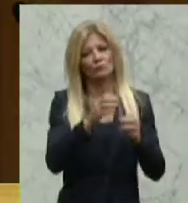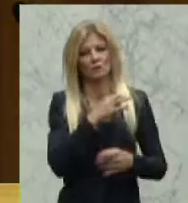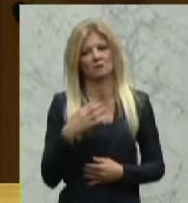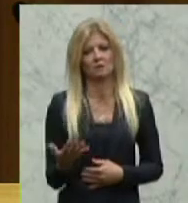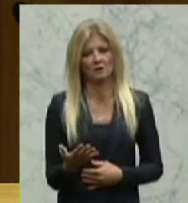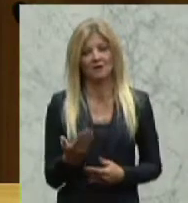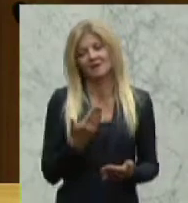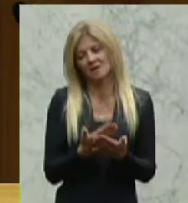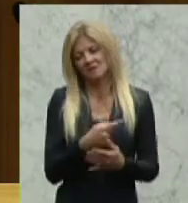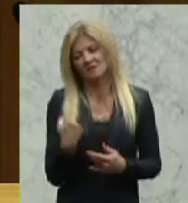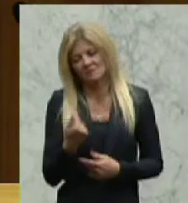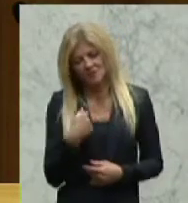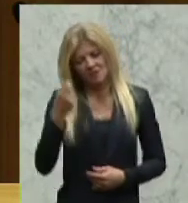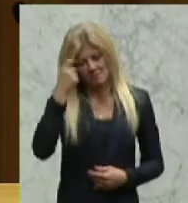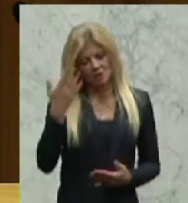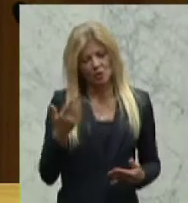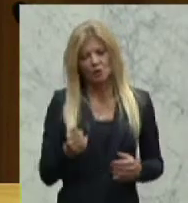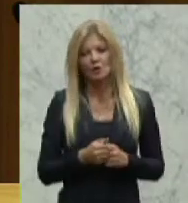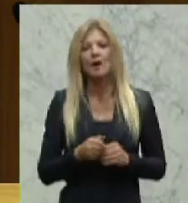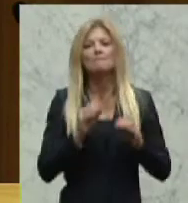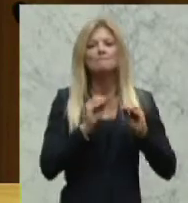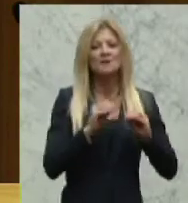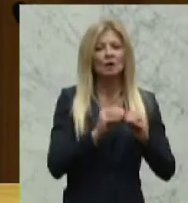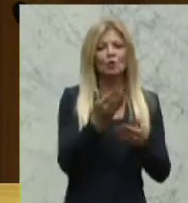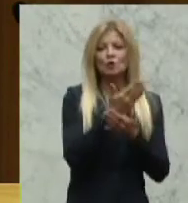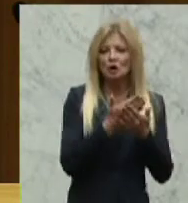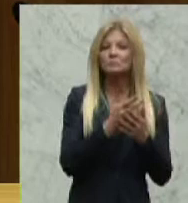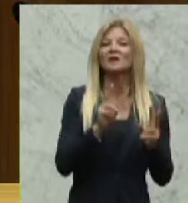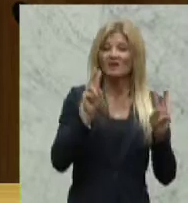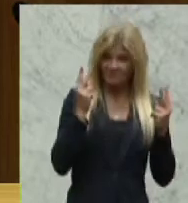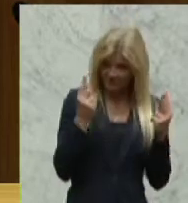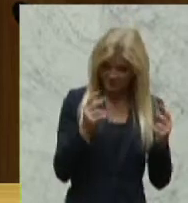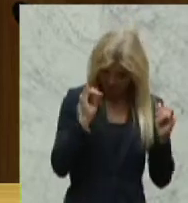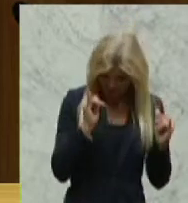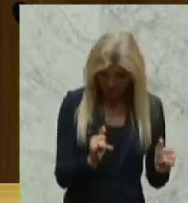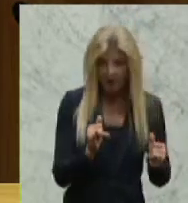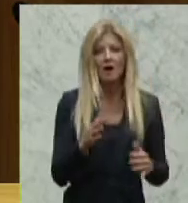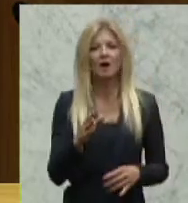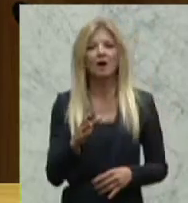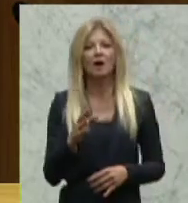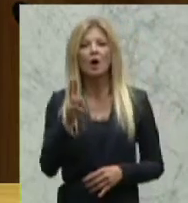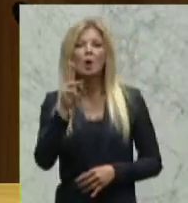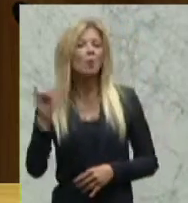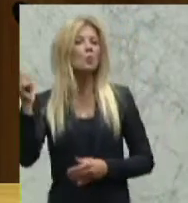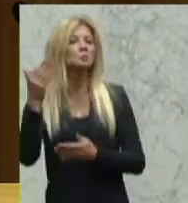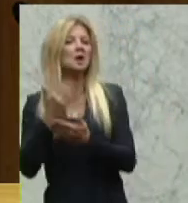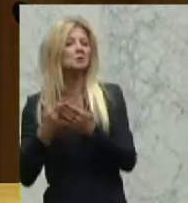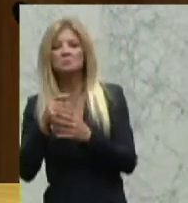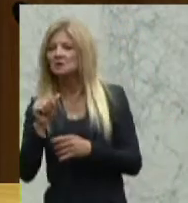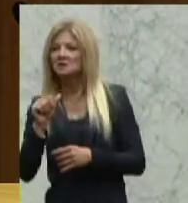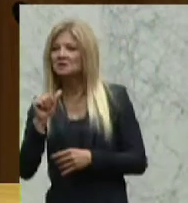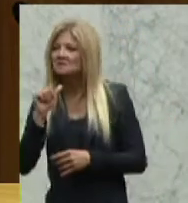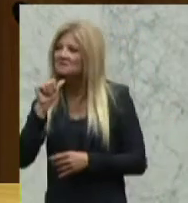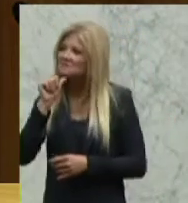Meinung, dass da eine pädagogische Ausbildung sehr wohl angebracht ist, universitäre Ausbildung nicht zwingend